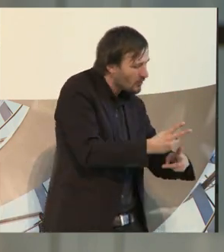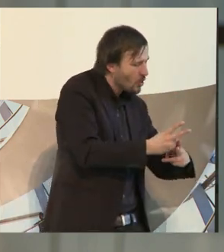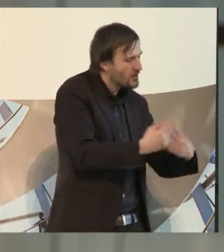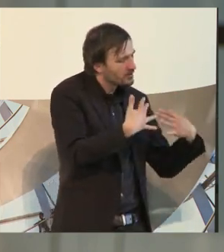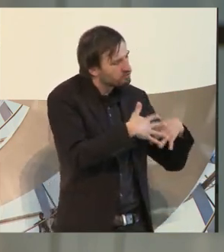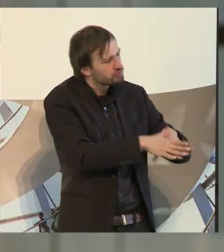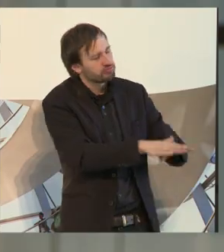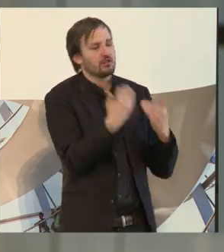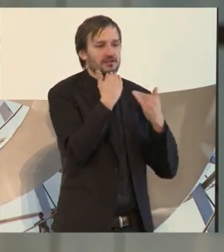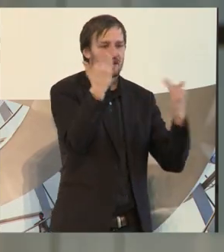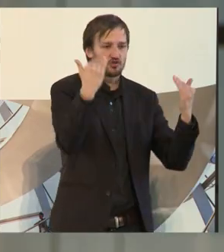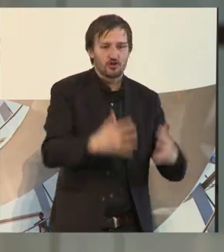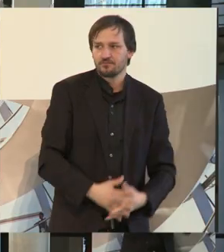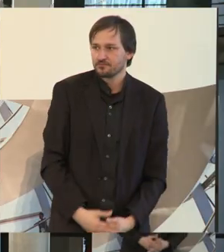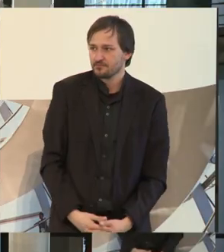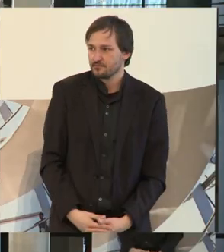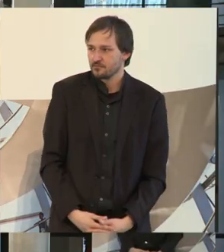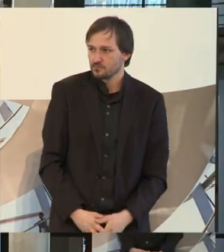Dankeschön. Dankeschön.